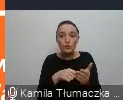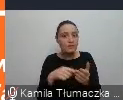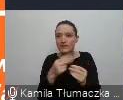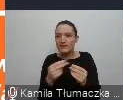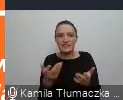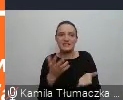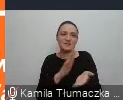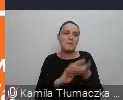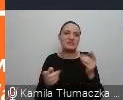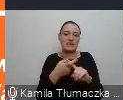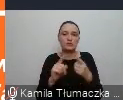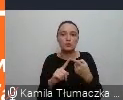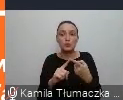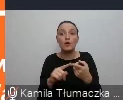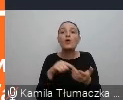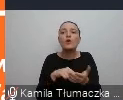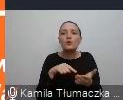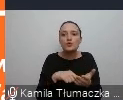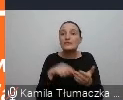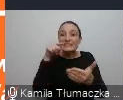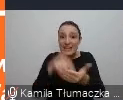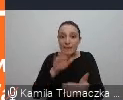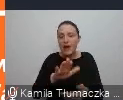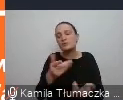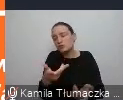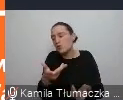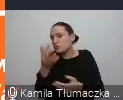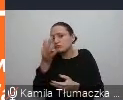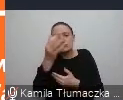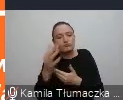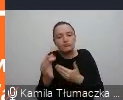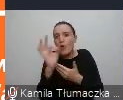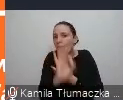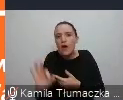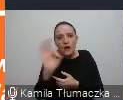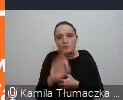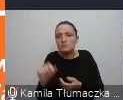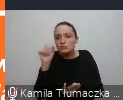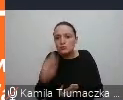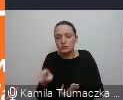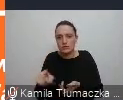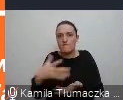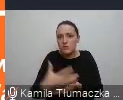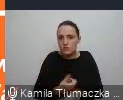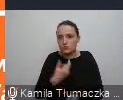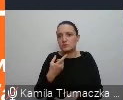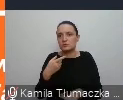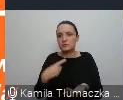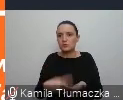bezmyślne, to jest to ogromna szansa, że takie użycie będzie